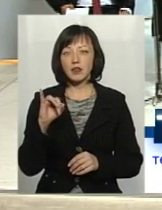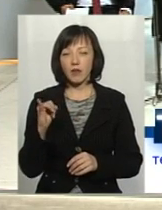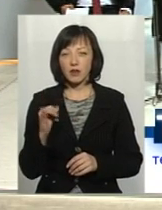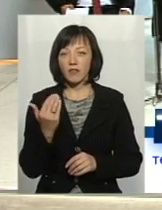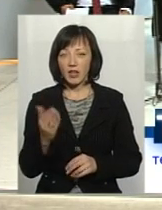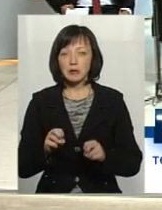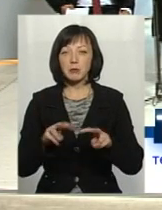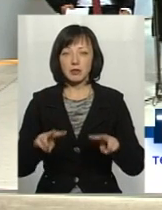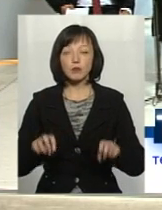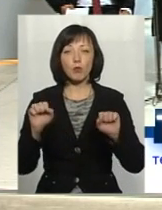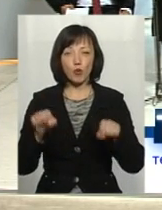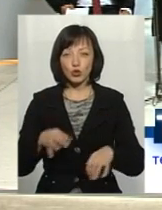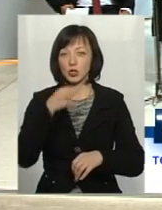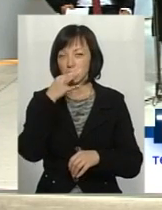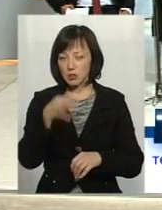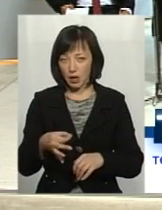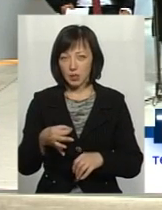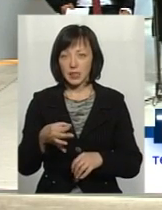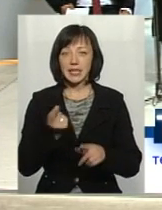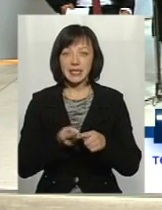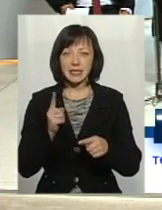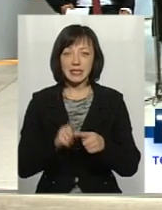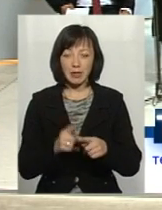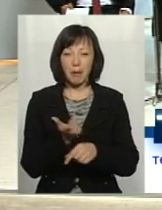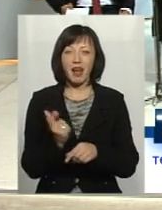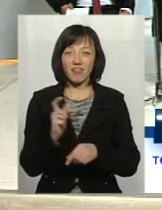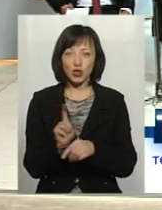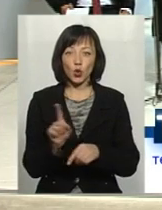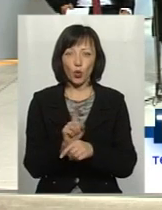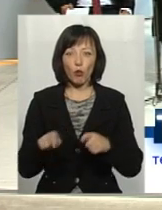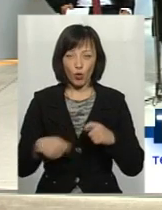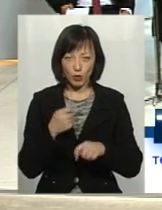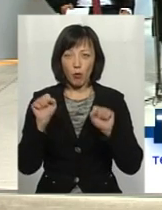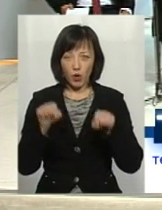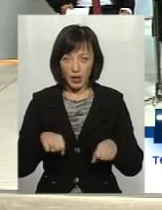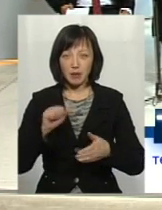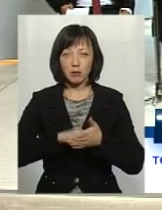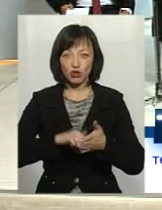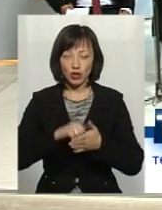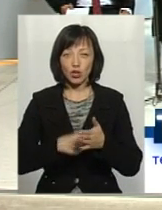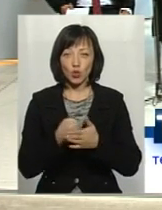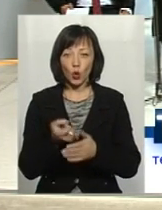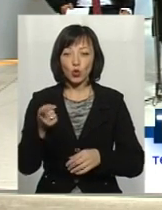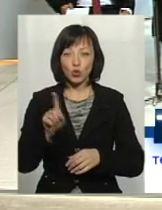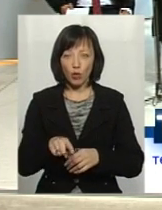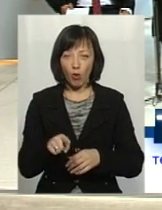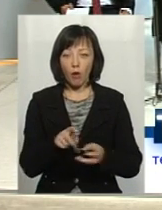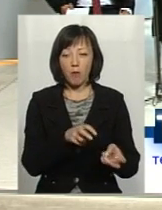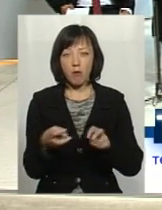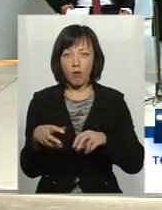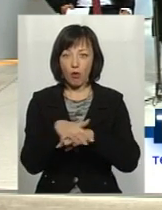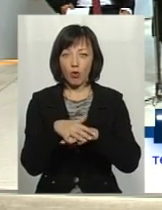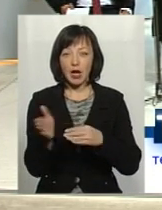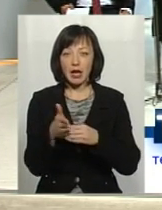фахівець можете сказати, ці перевищення, власне, ці порушення могли привести до того муру риби, про який ми